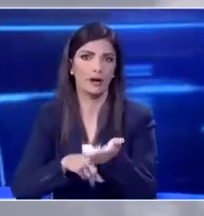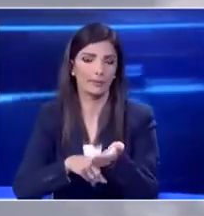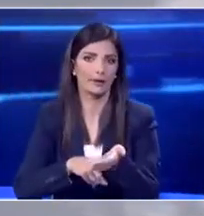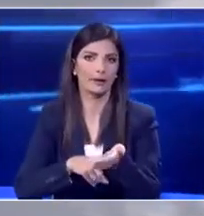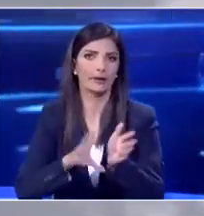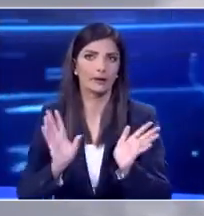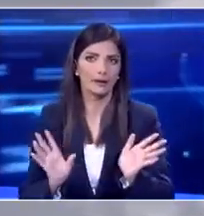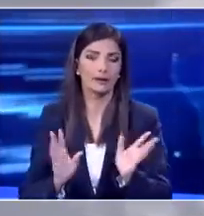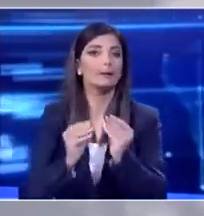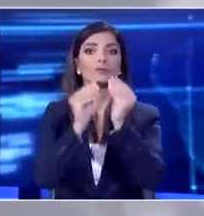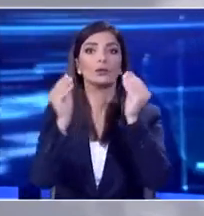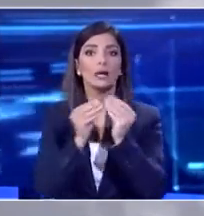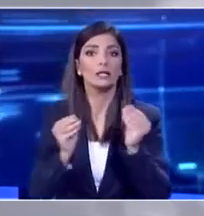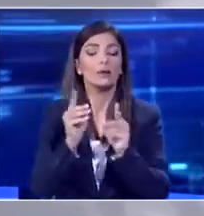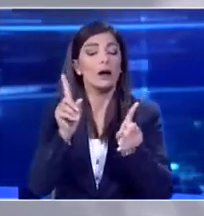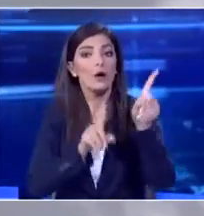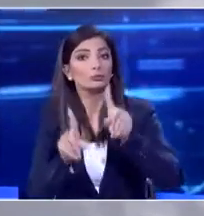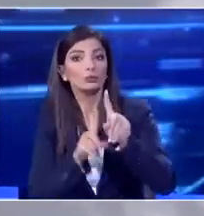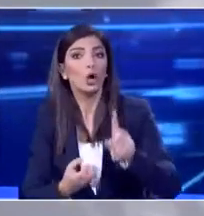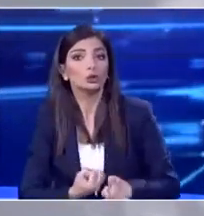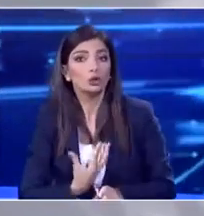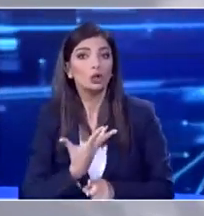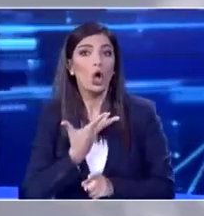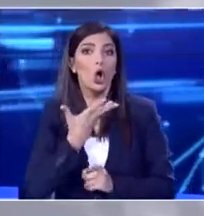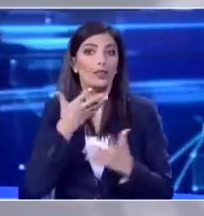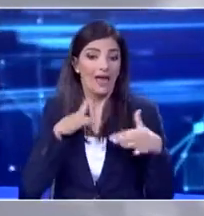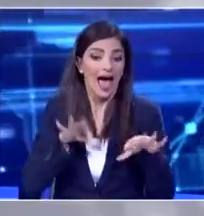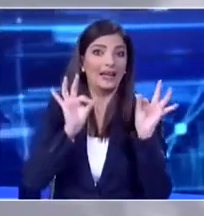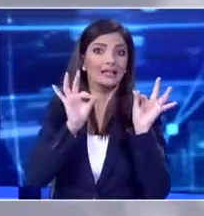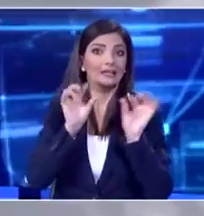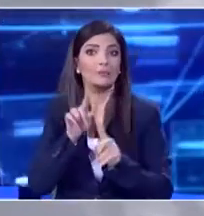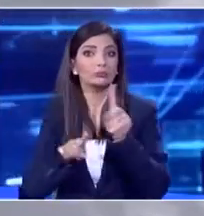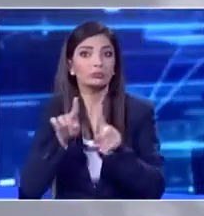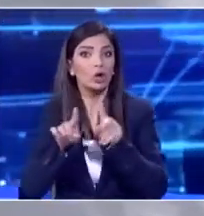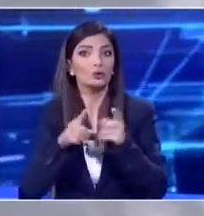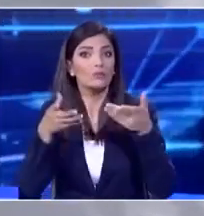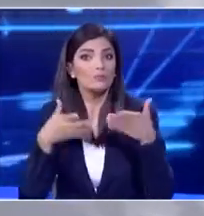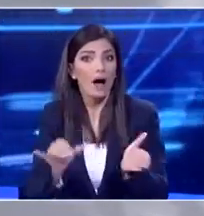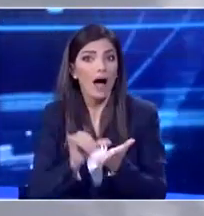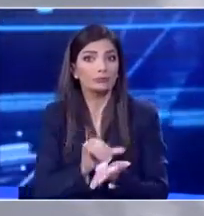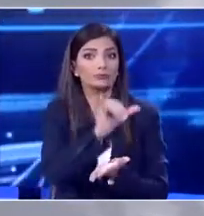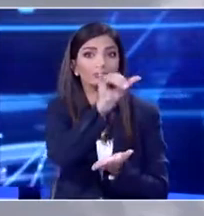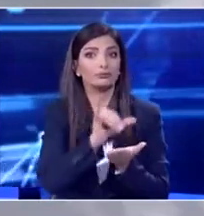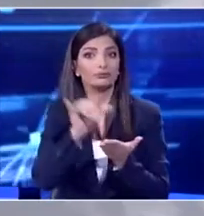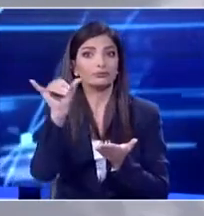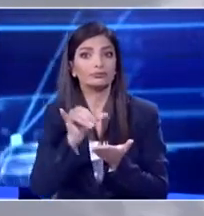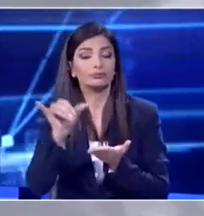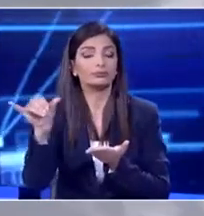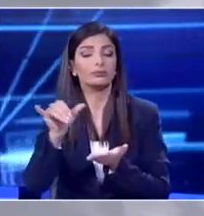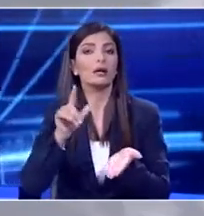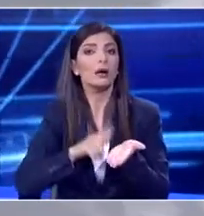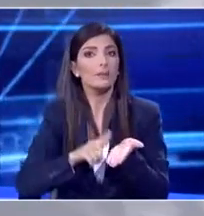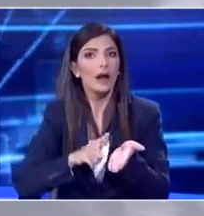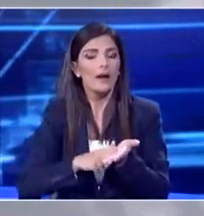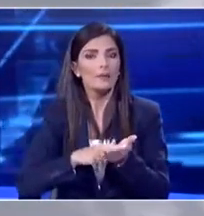ότι πρέπει άμεσα όσοι εφανίζουν συμπτώματα που έχουν ταξιρέψει τις τελευταίες 14 φορές να επικοινωνούν με το 14